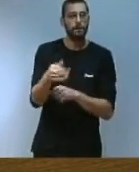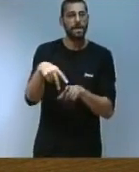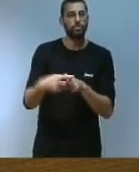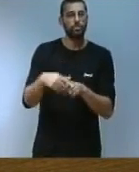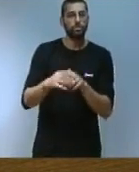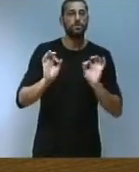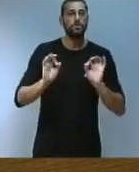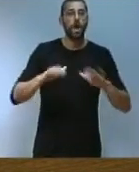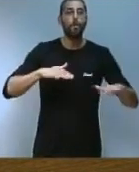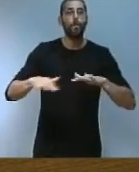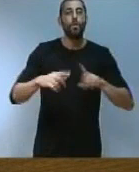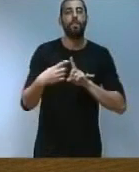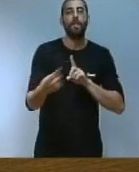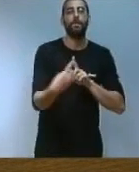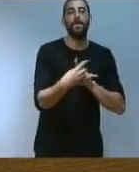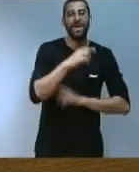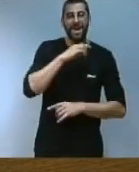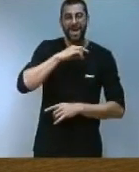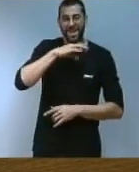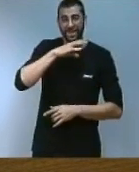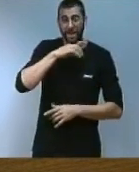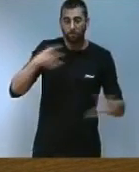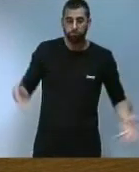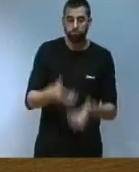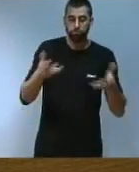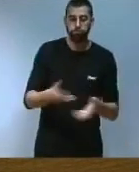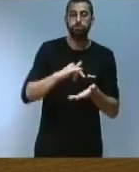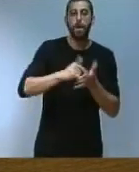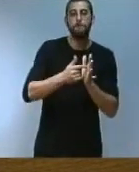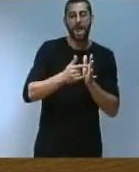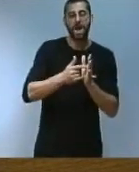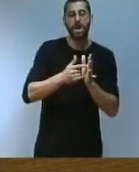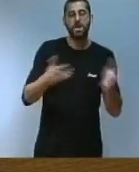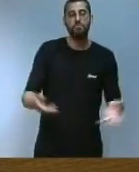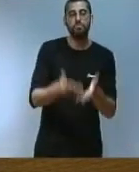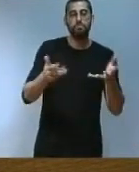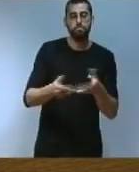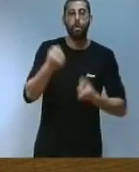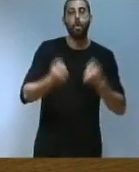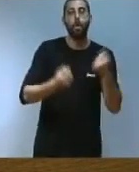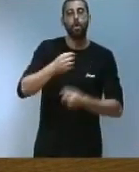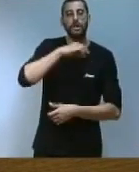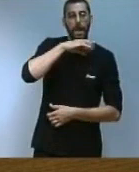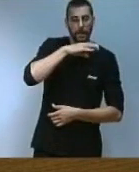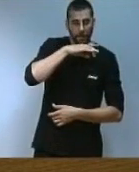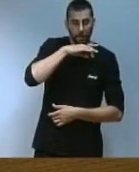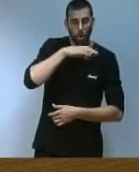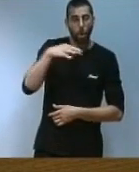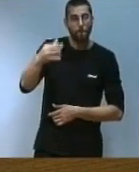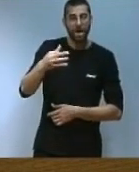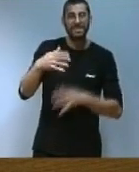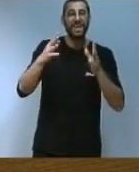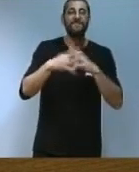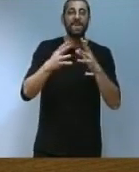elèctrica amb el pla d'impuls del vehicle elèctric i desplegament de la infraestructura de recàrrega a la comunitat valenciana